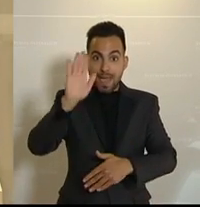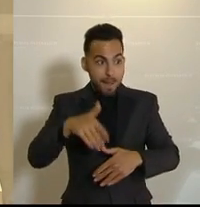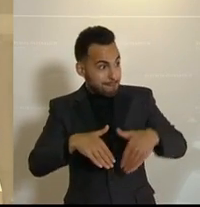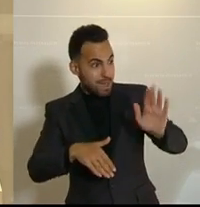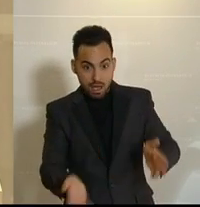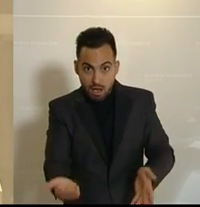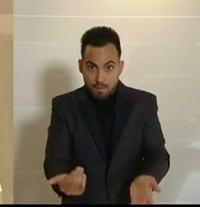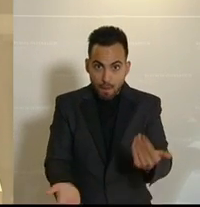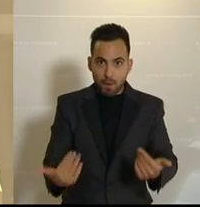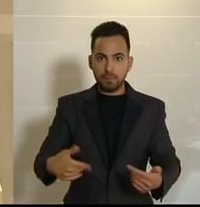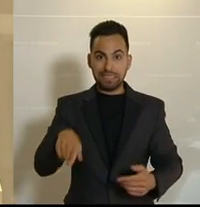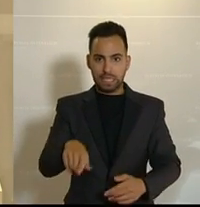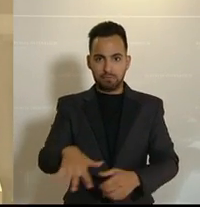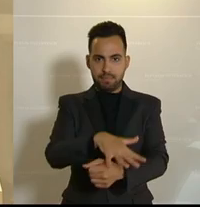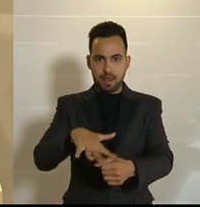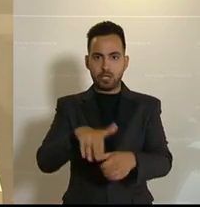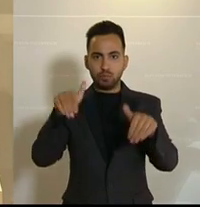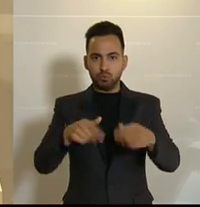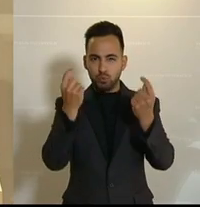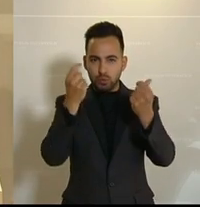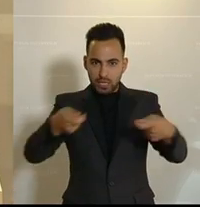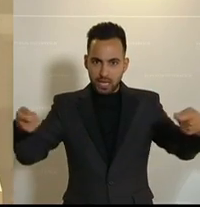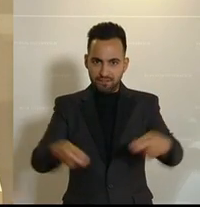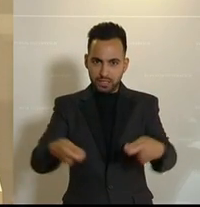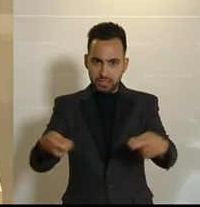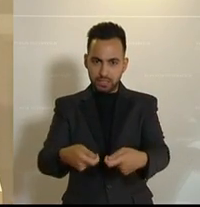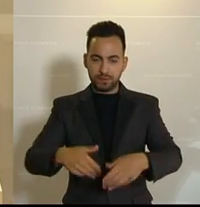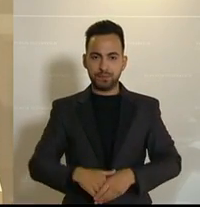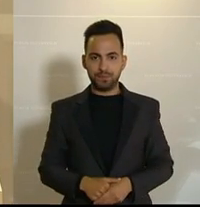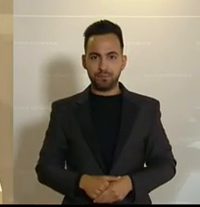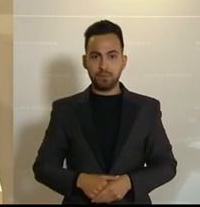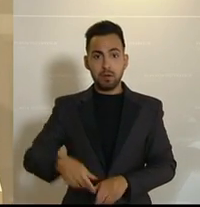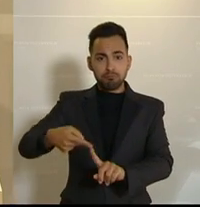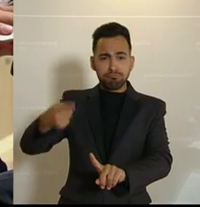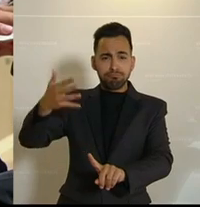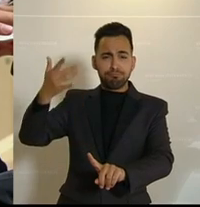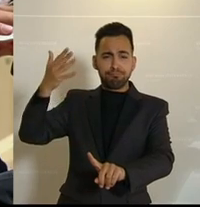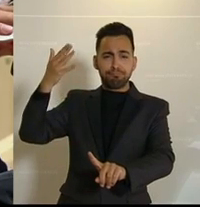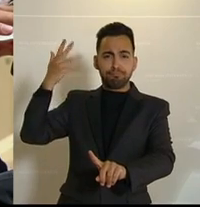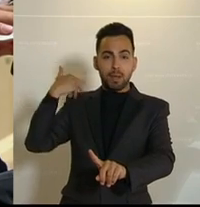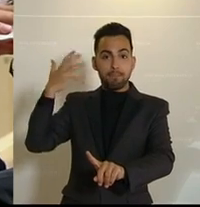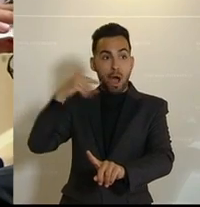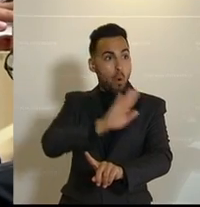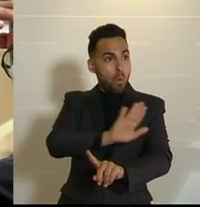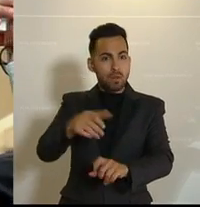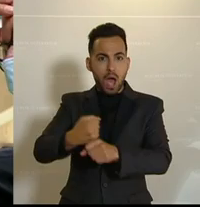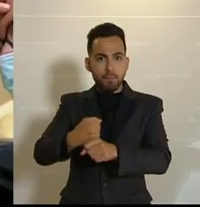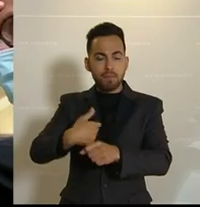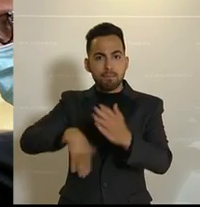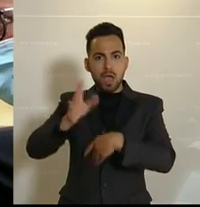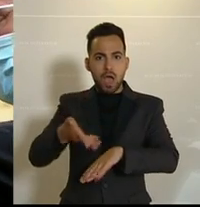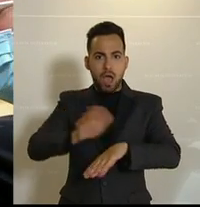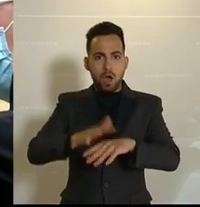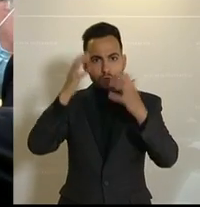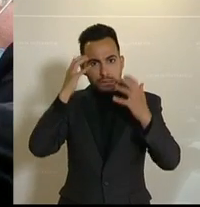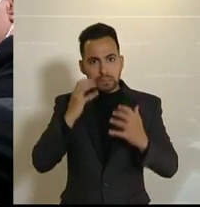investieren. In den letzten Jahrzehnten wurde die tägliche Arbeit unserer Bauern immer schwieriger. Trotz